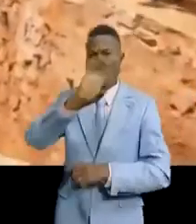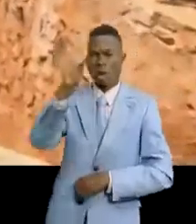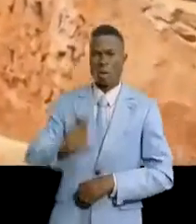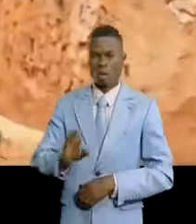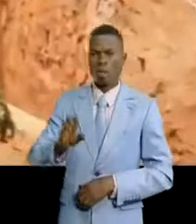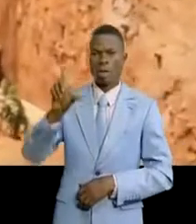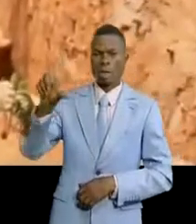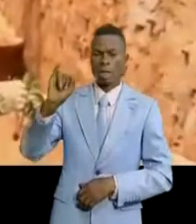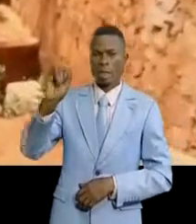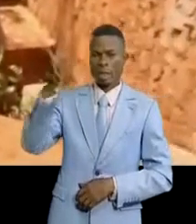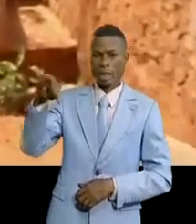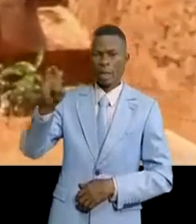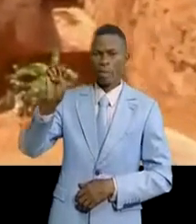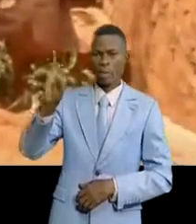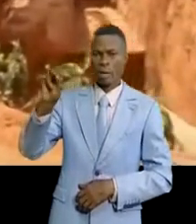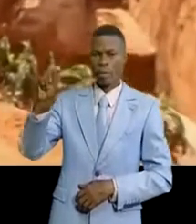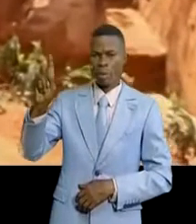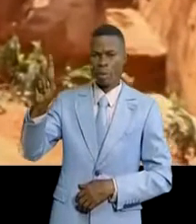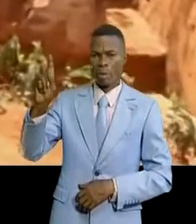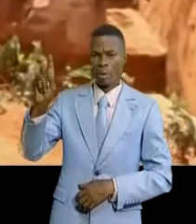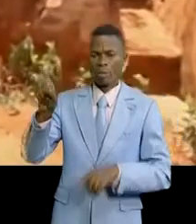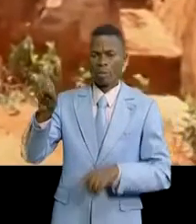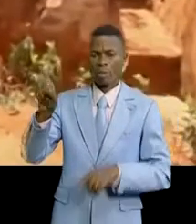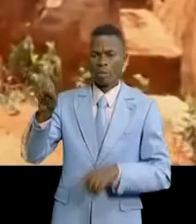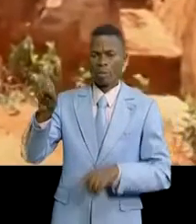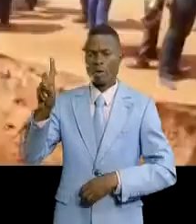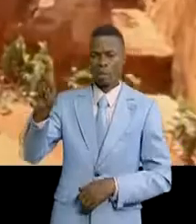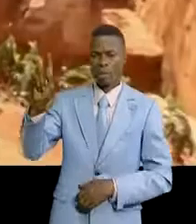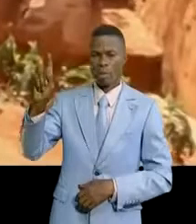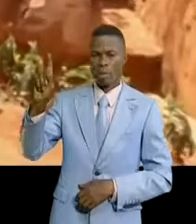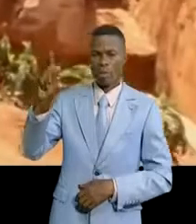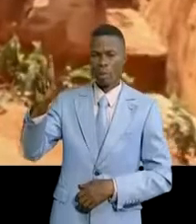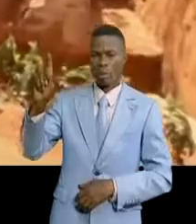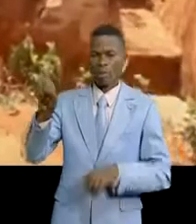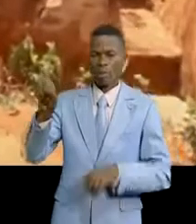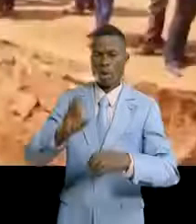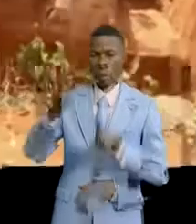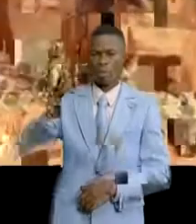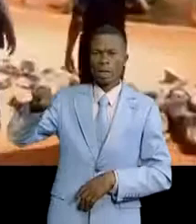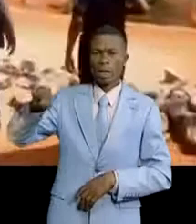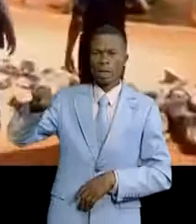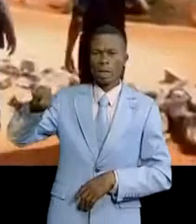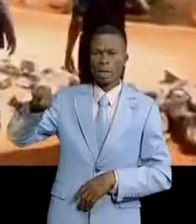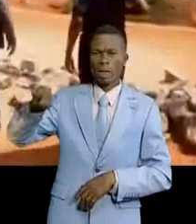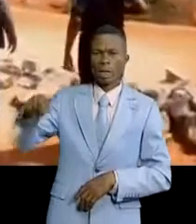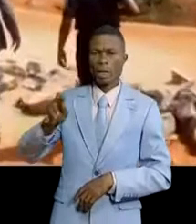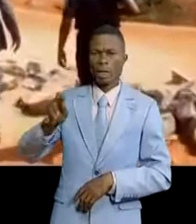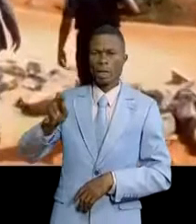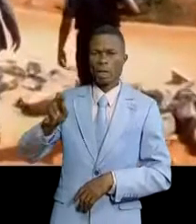Bobo et David dans la commune de Dioulou. Parfois, l'autorité provinciale est'intérimaire